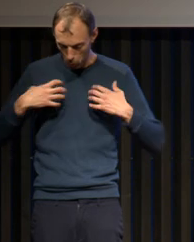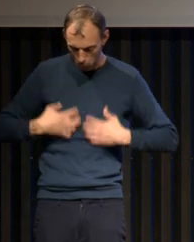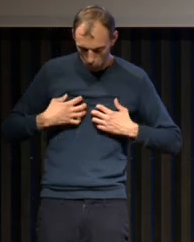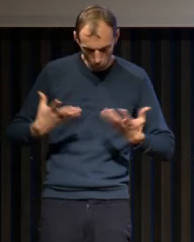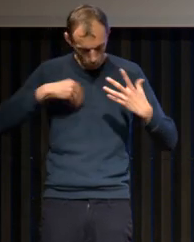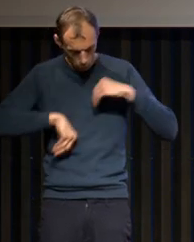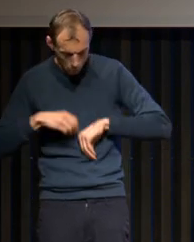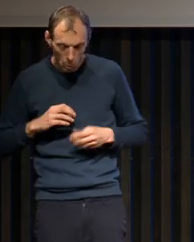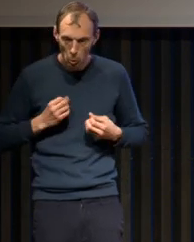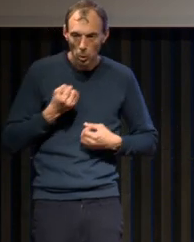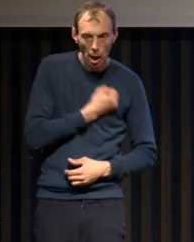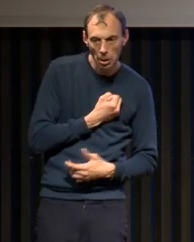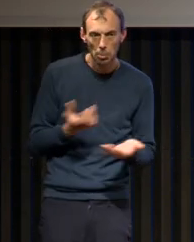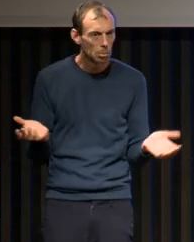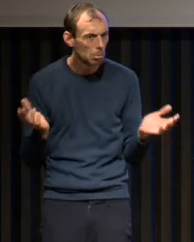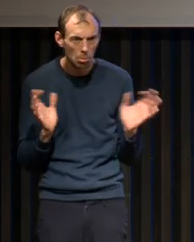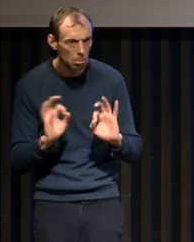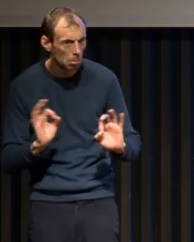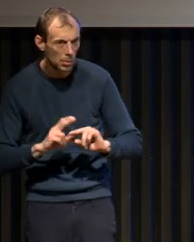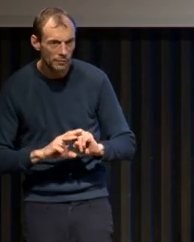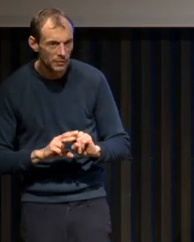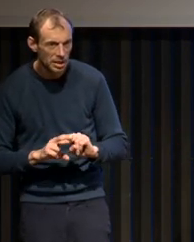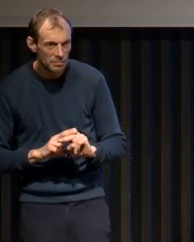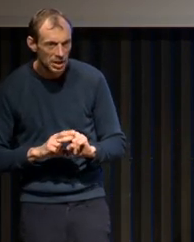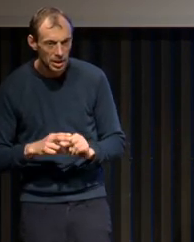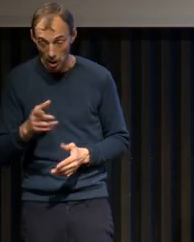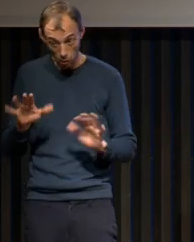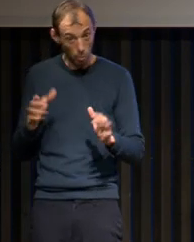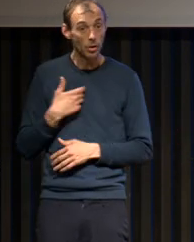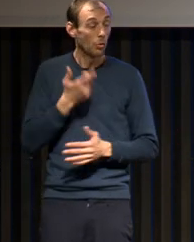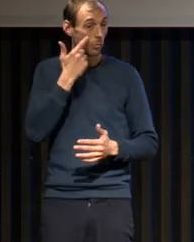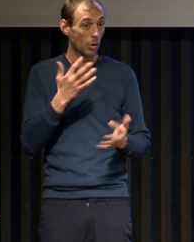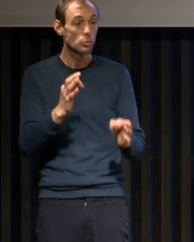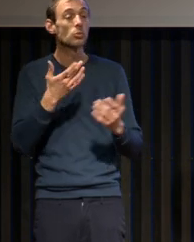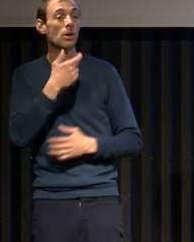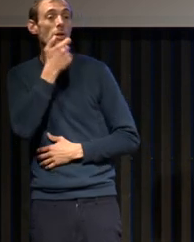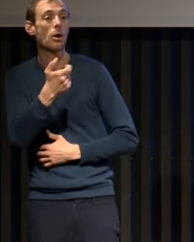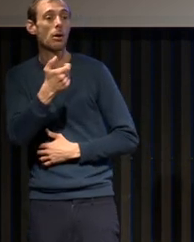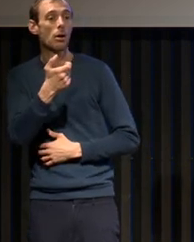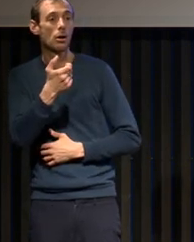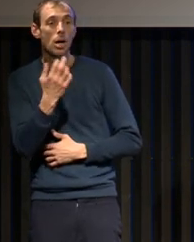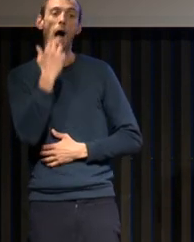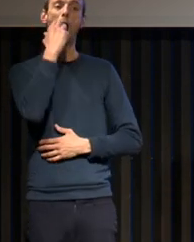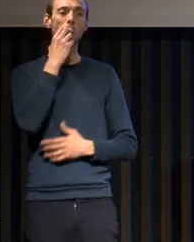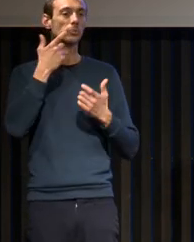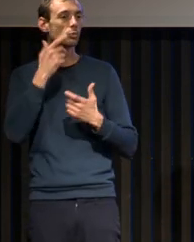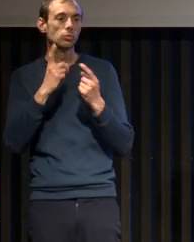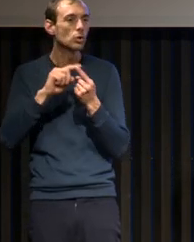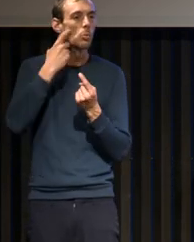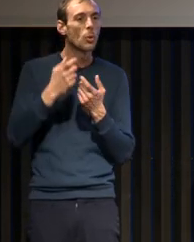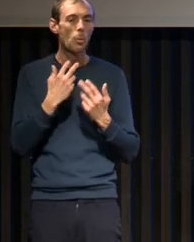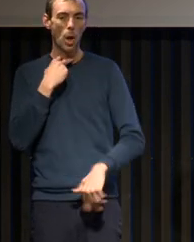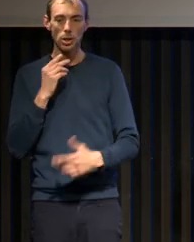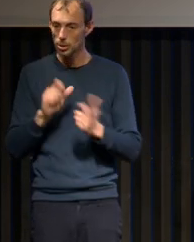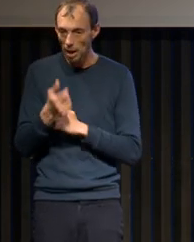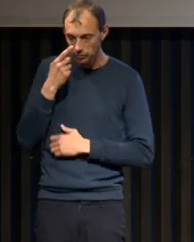C'est ici que se passe le problème. Et il va le prouver en mettant une canule de maillot, juste en tenant la langue. va voir que les patients dorment mieux. Donc, Henri Gasto